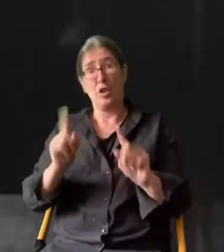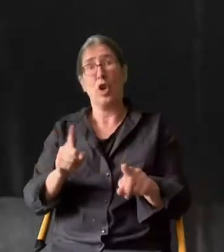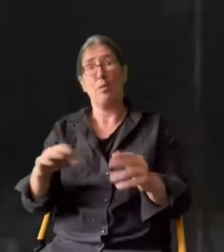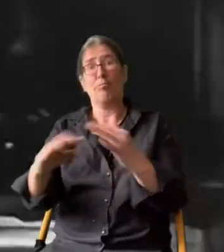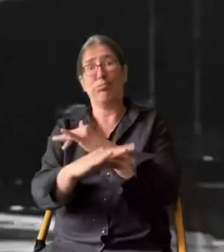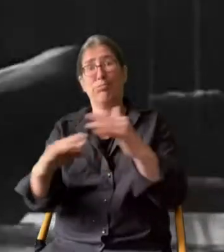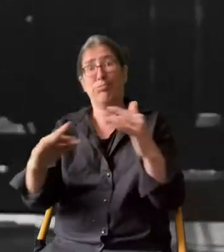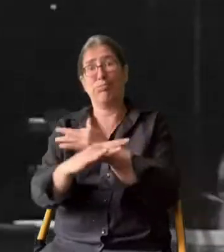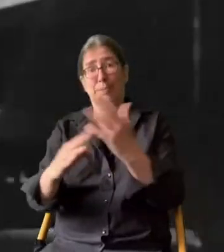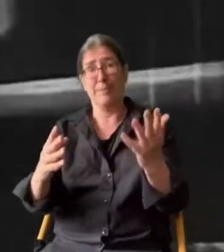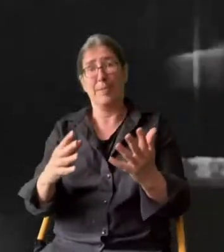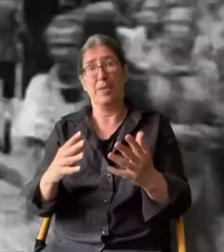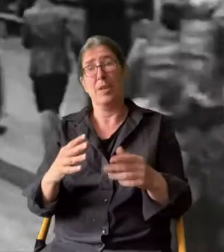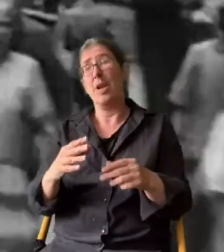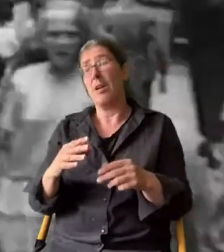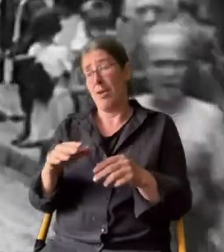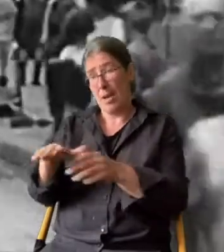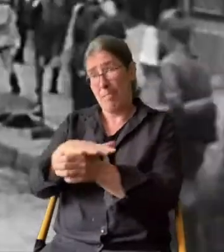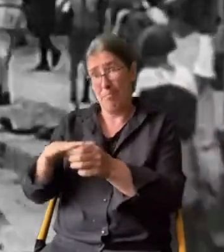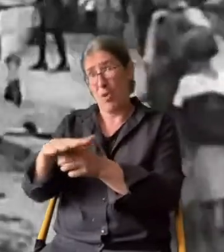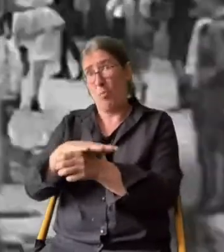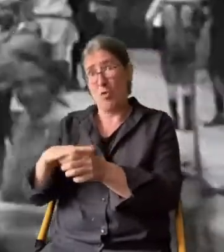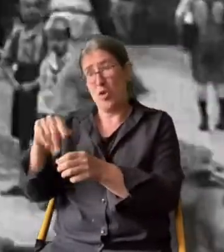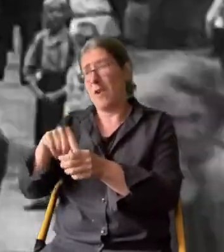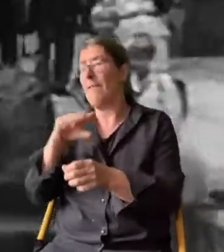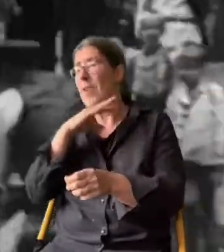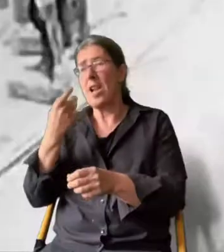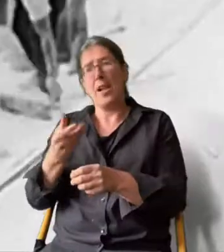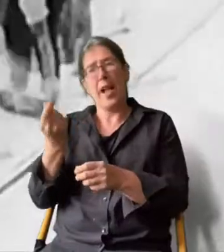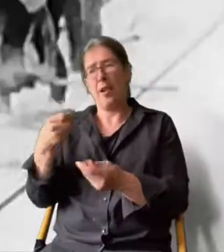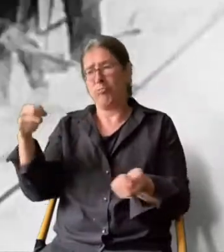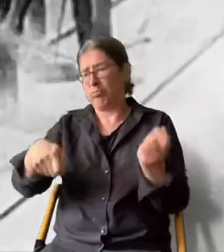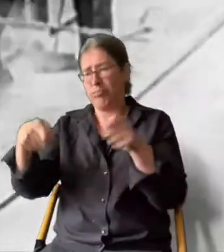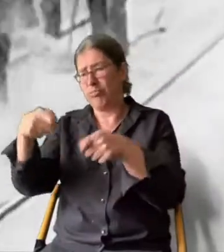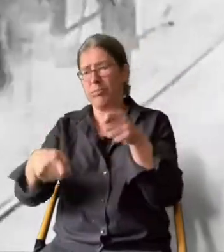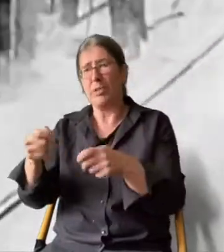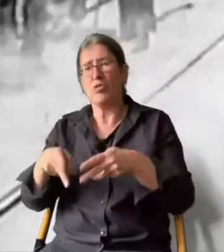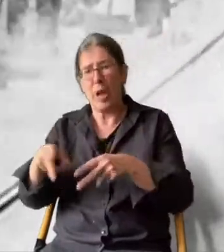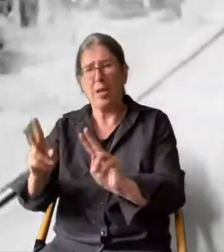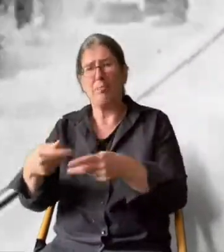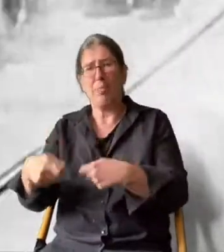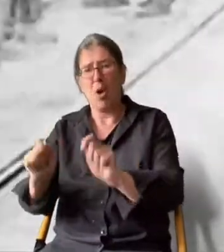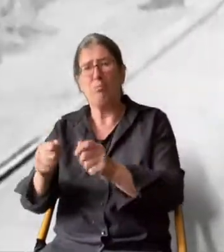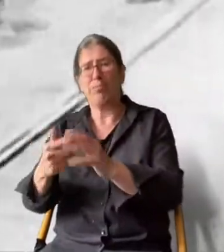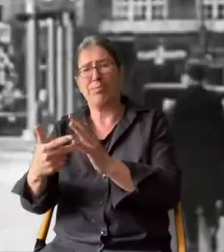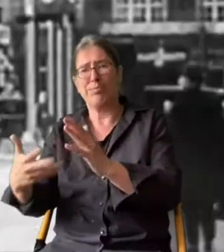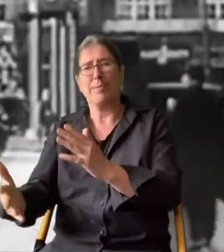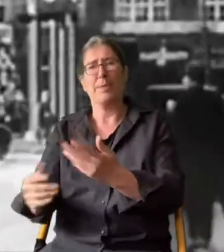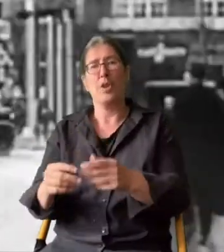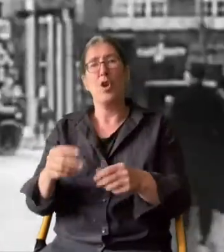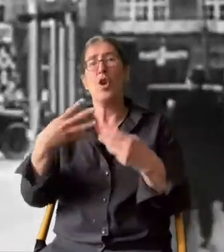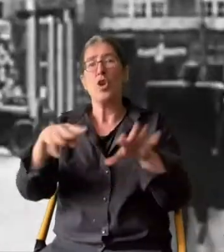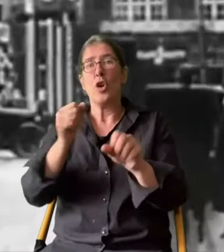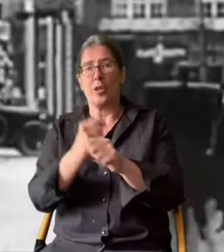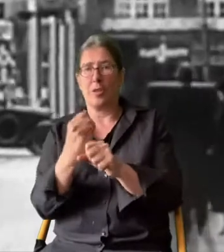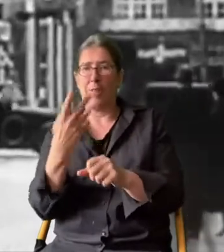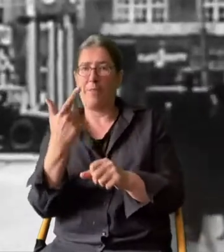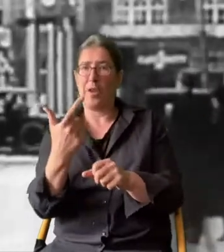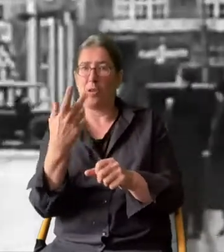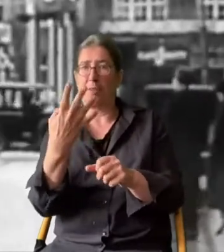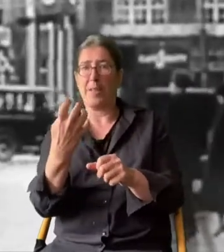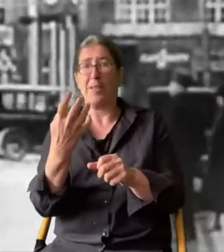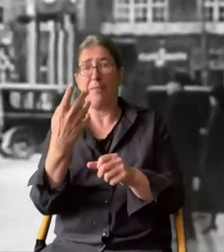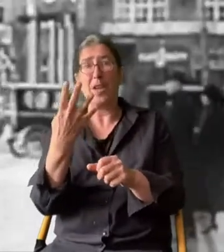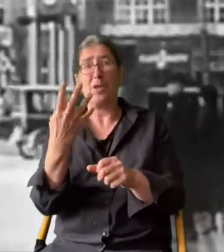Der Verkehr soll fließen. Die Kommunen investieren viel in die Infrastruktur. 1924 geht die